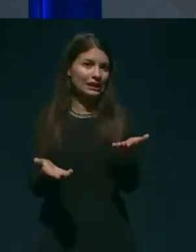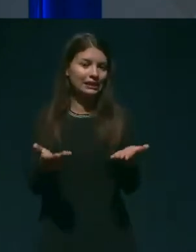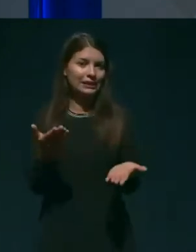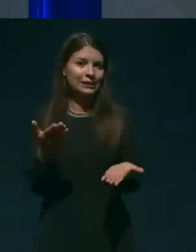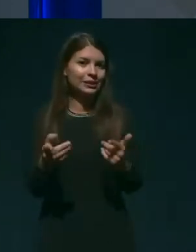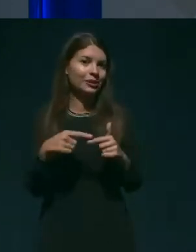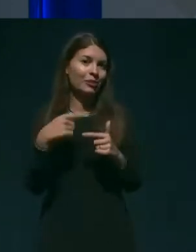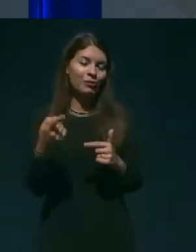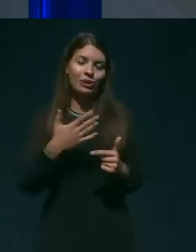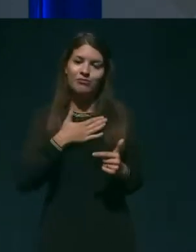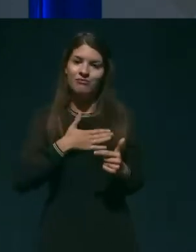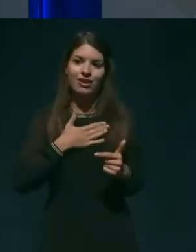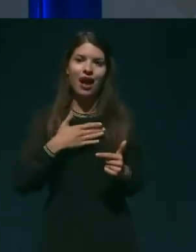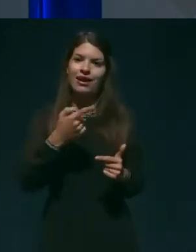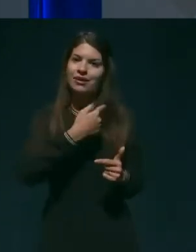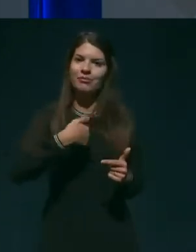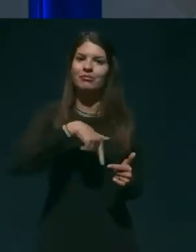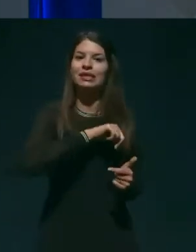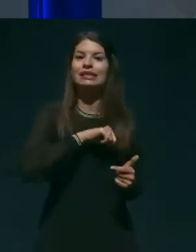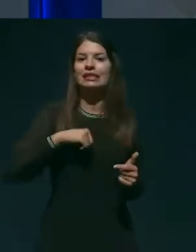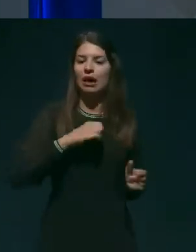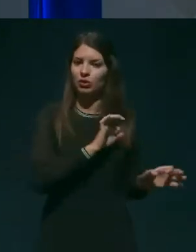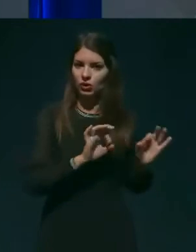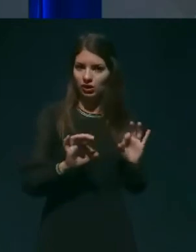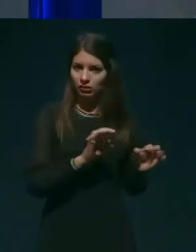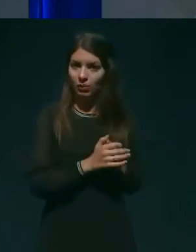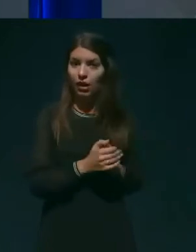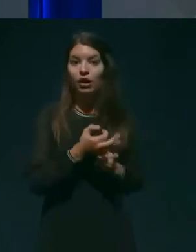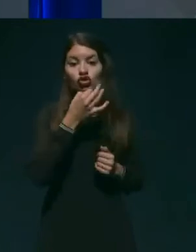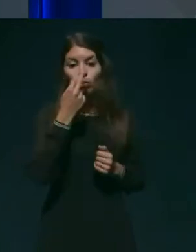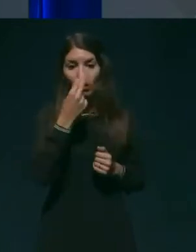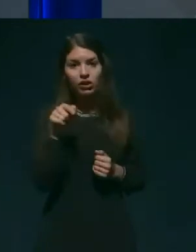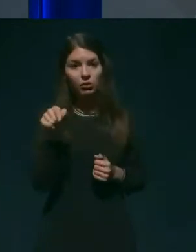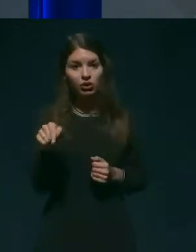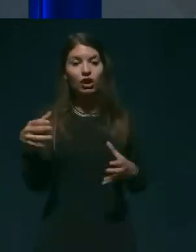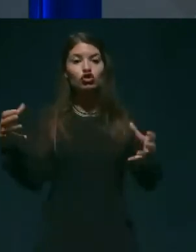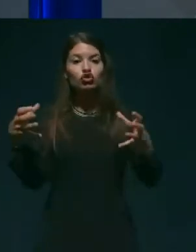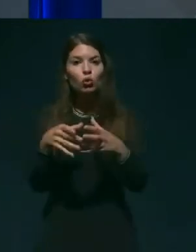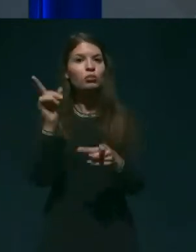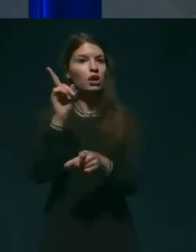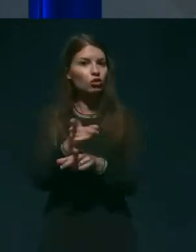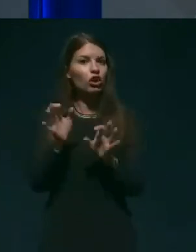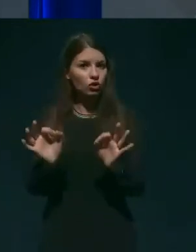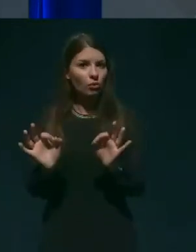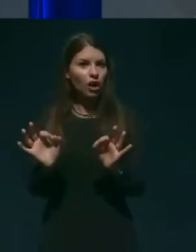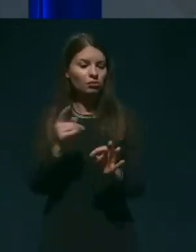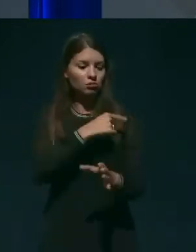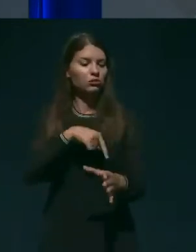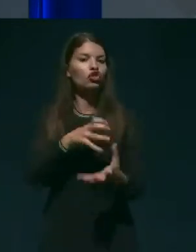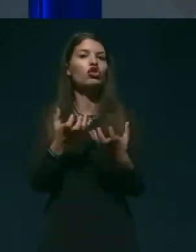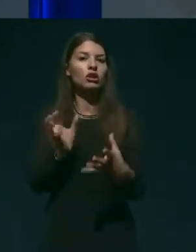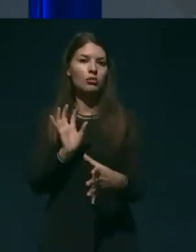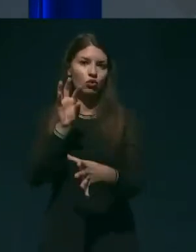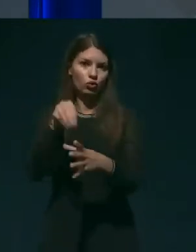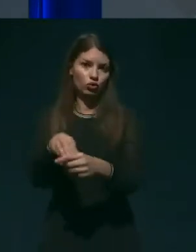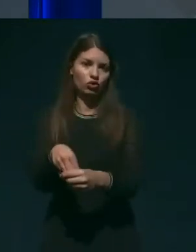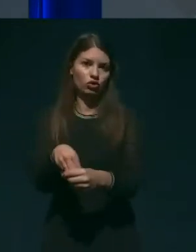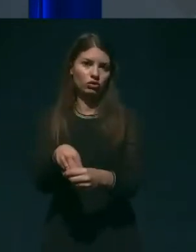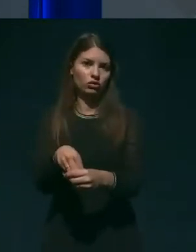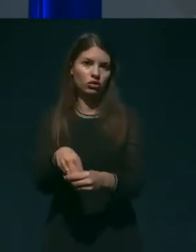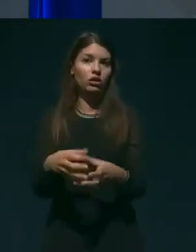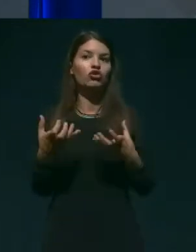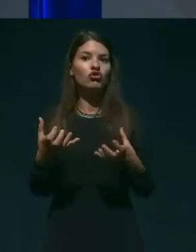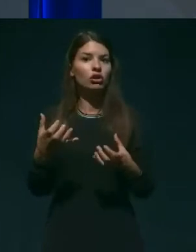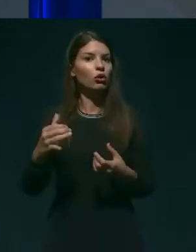rajš poskrbimo pravočasno, ampak če se bo izkazali, da se ta skupno naročilo dobro, se pa seveda z veseljem pridužujemo. Tudi smo izazili interes, da bomo pri teh